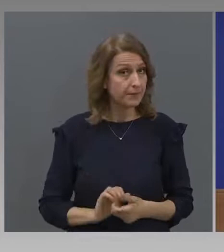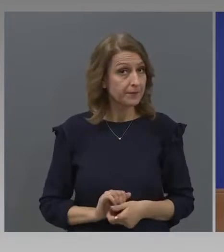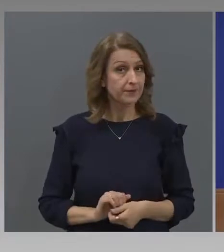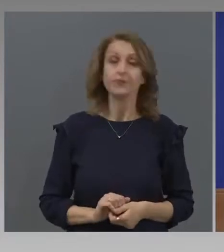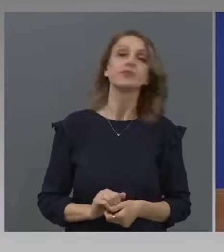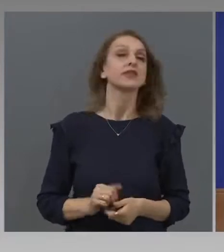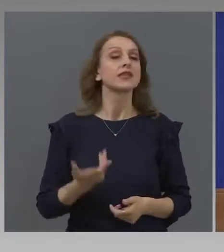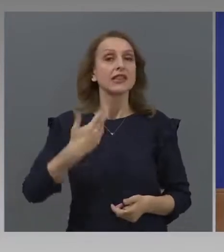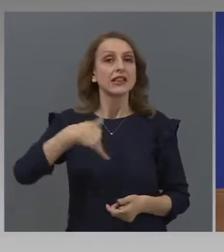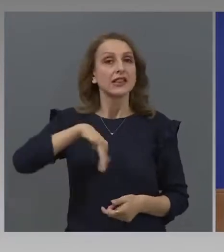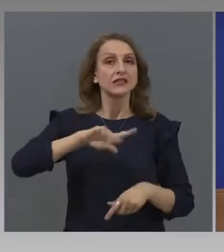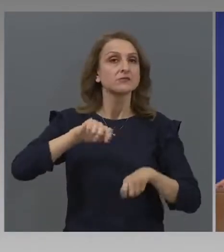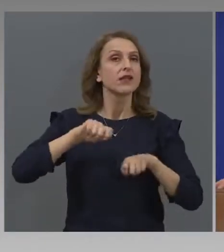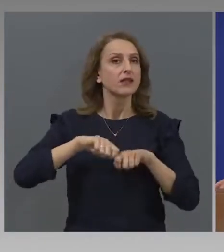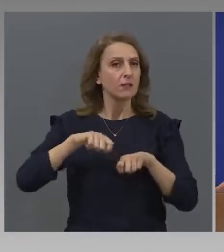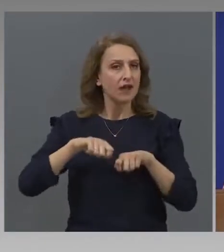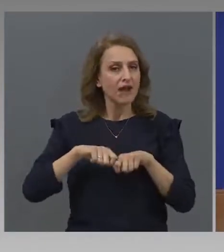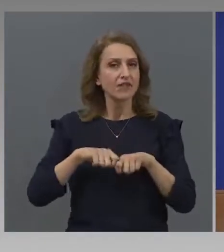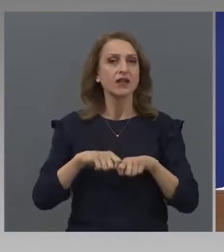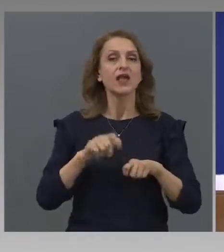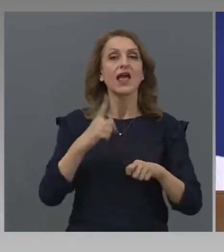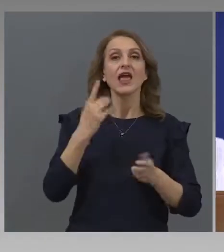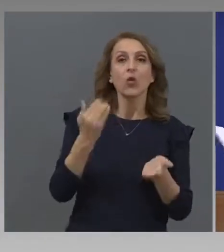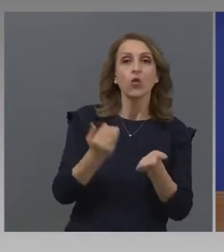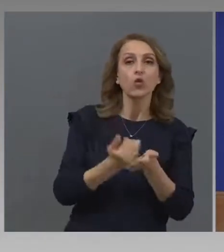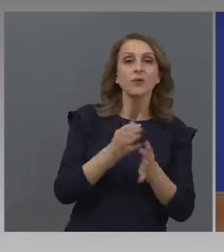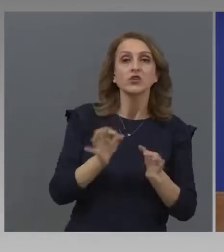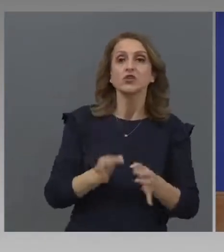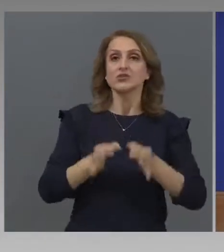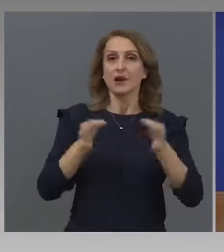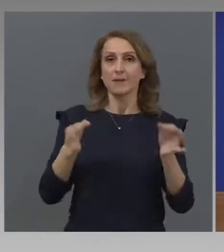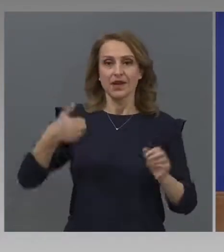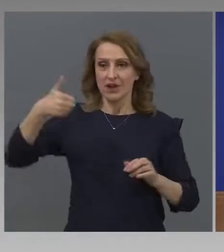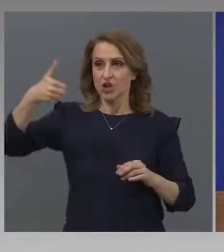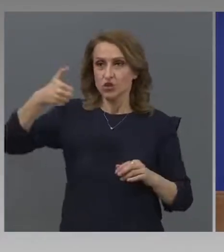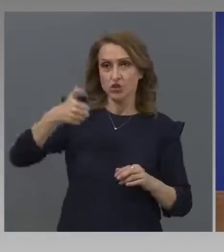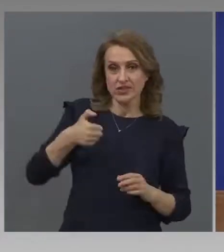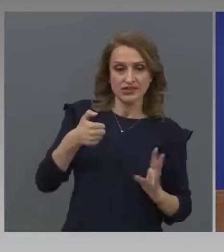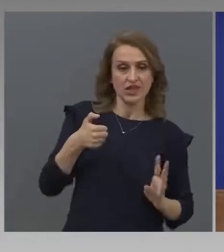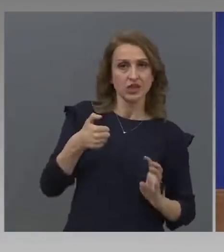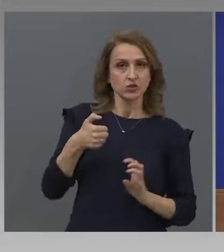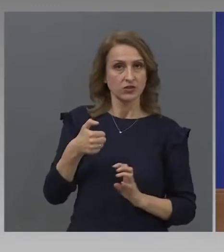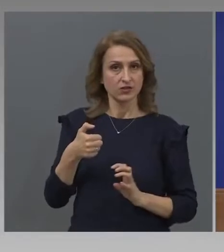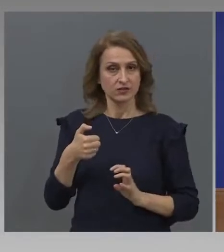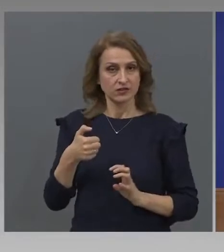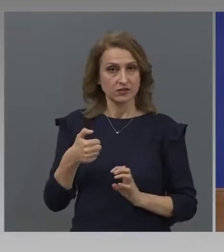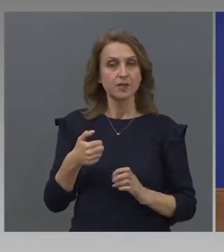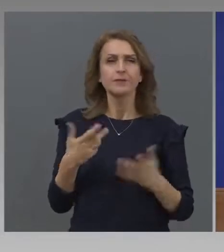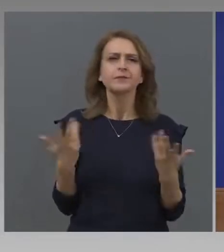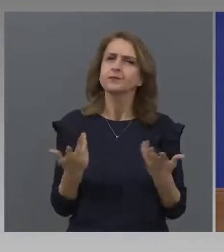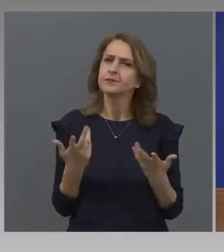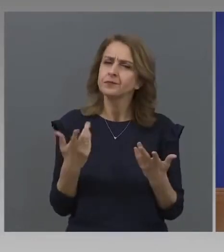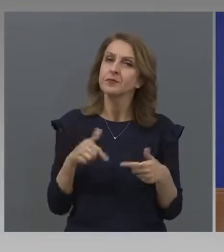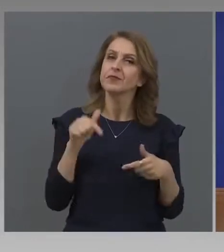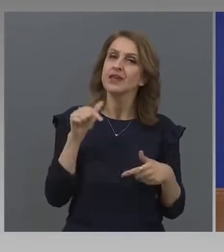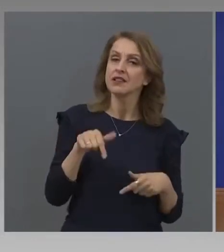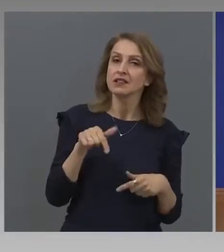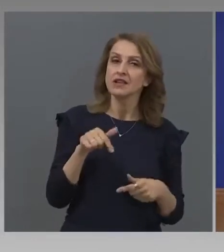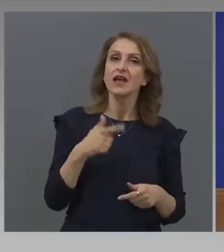сме направили следната економическа мярка след 60-40, която е понеделник. Тя е за